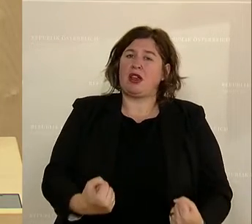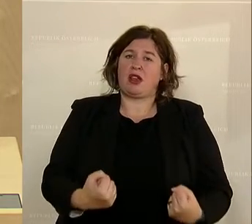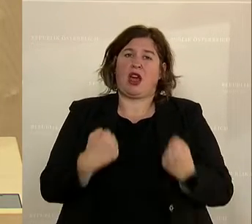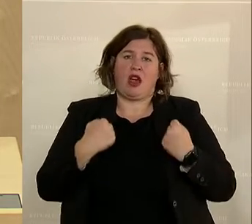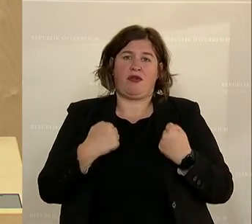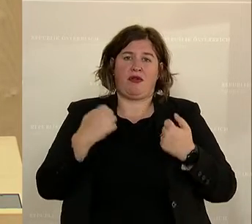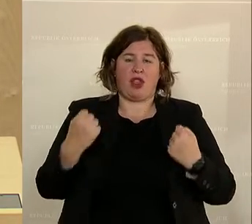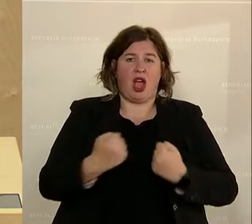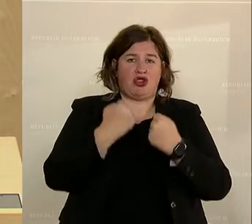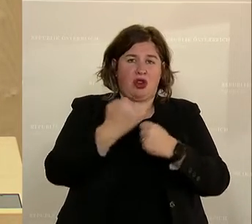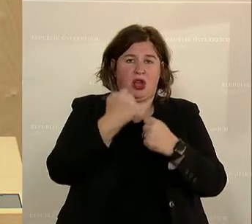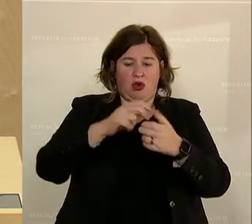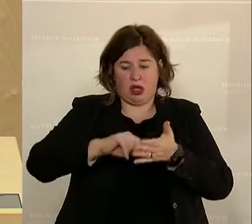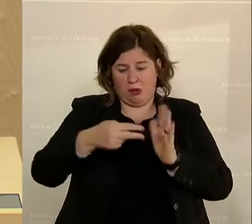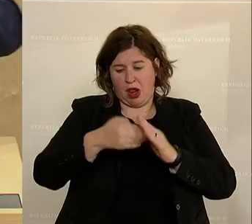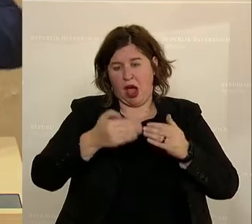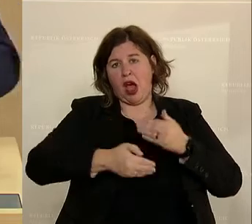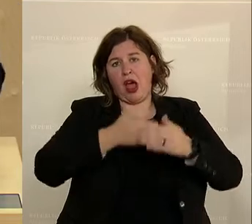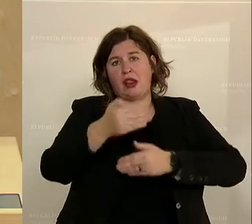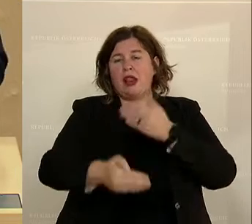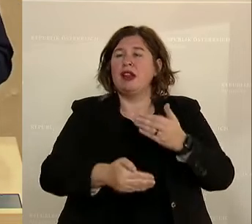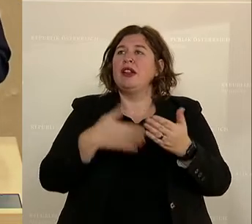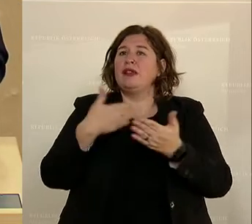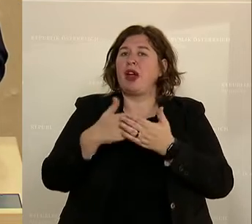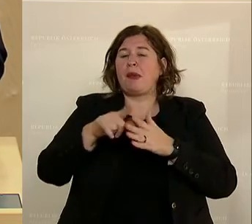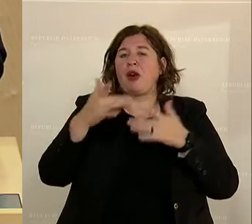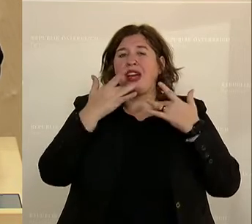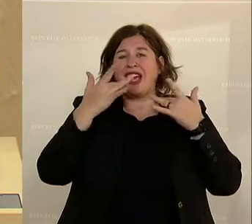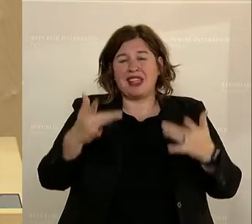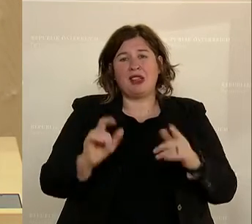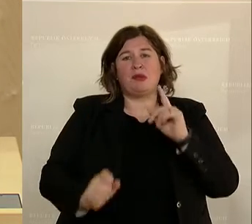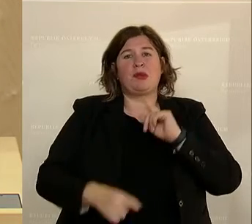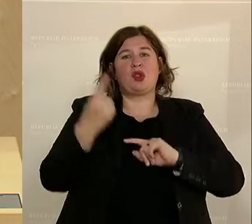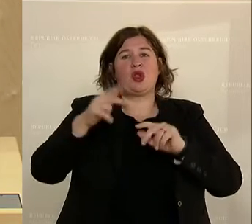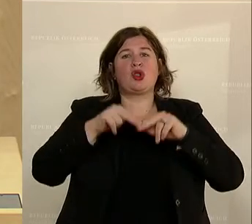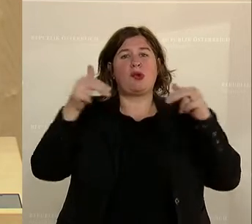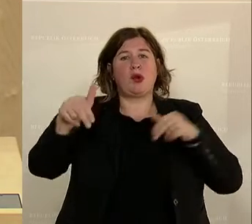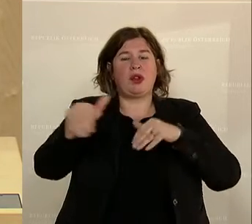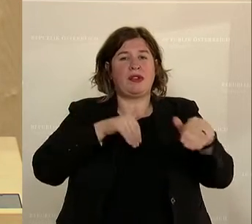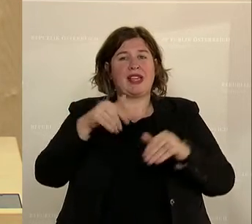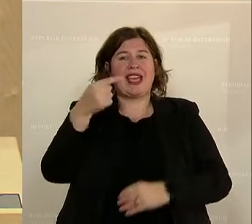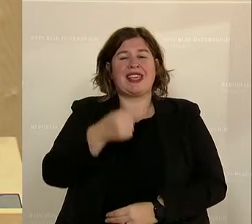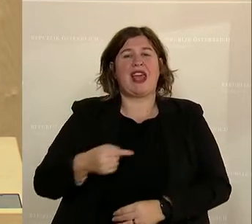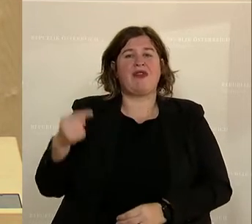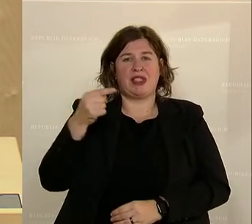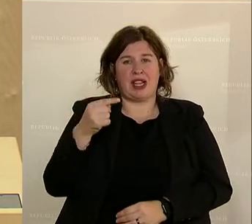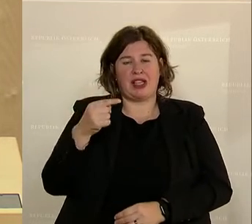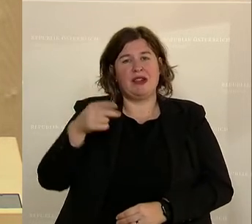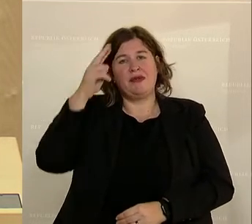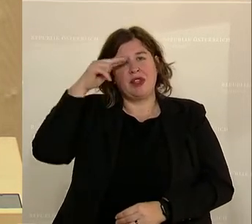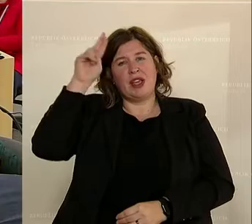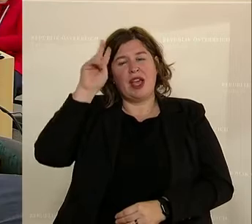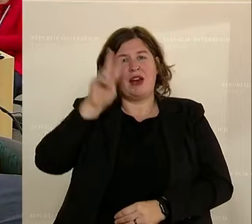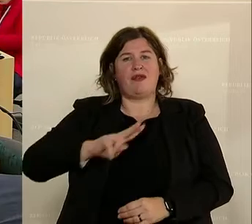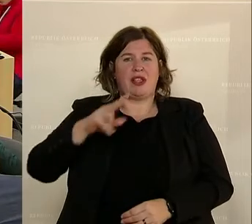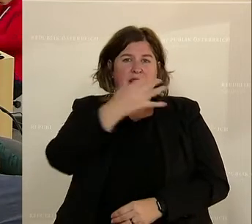geplant. Und in diesem Sinne auch eine Gratulation vor allem auch an die Bundesministerin Leonore Gewessler, Herr Vizekanzler,